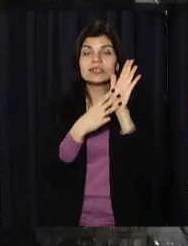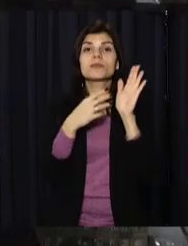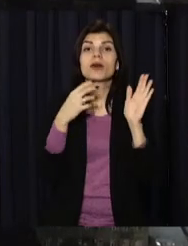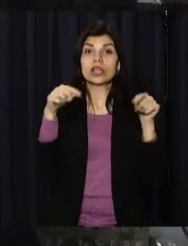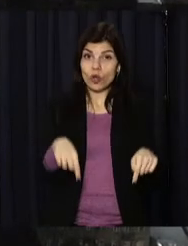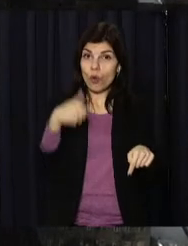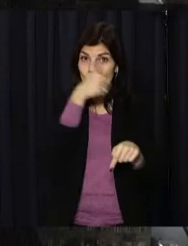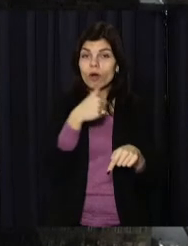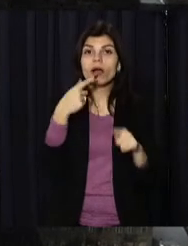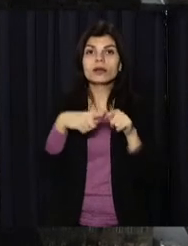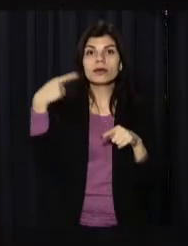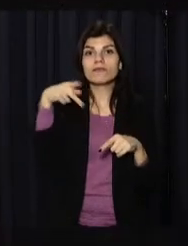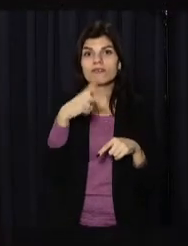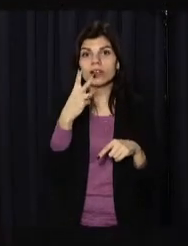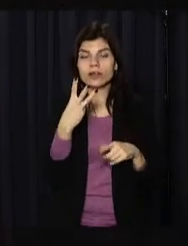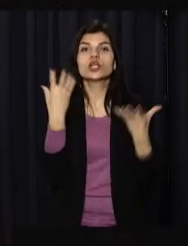2023.